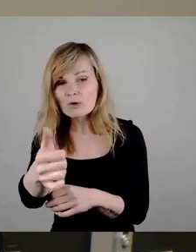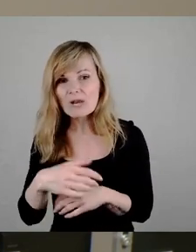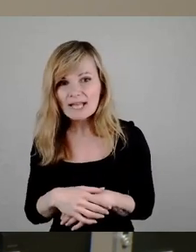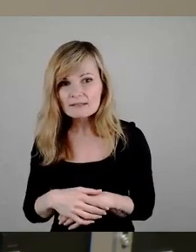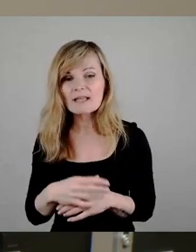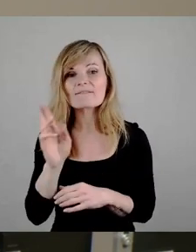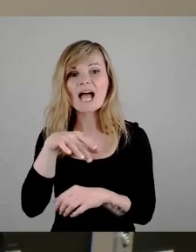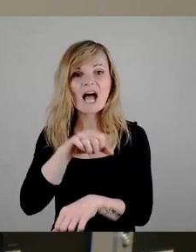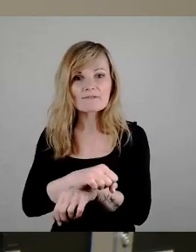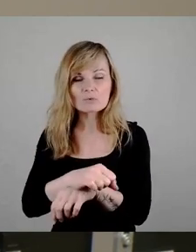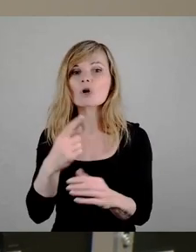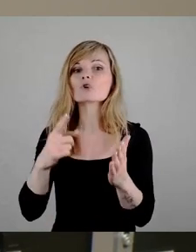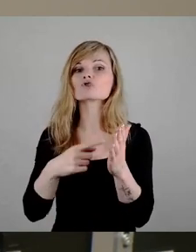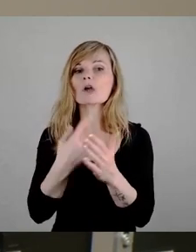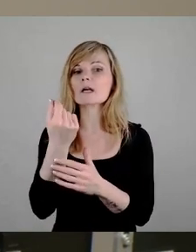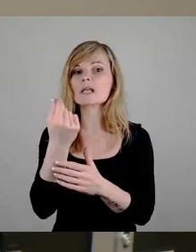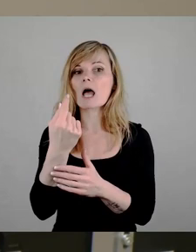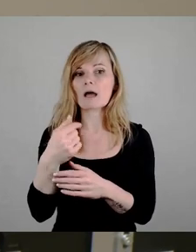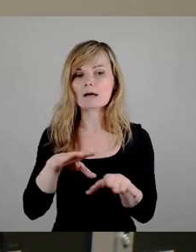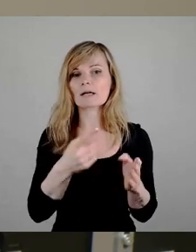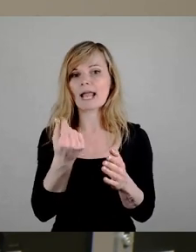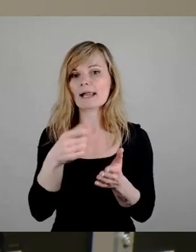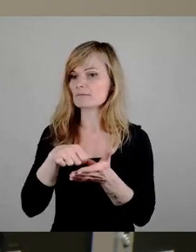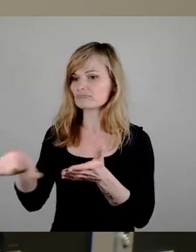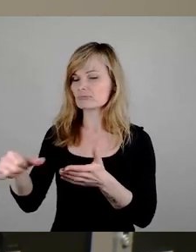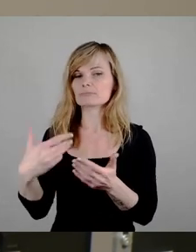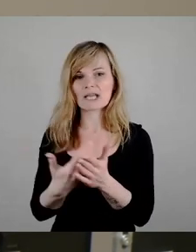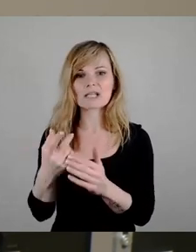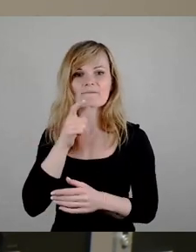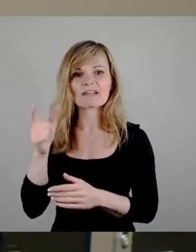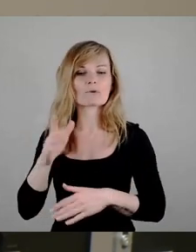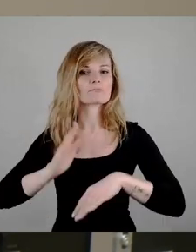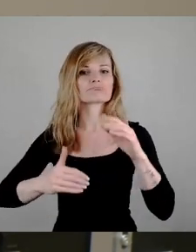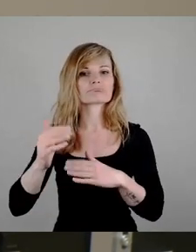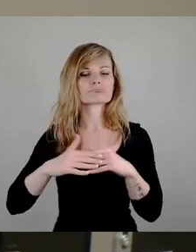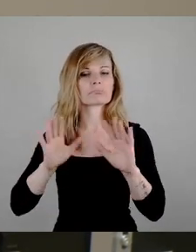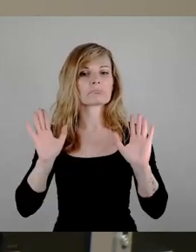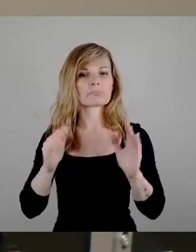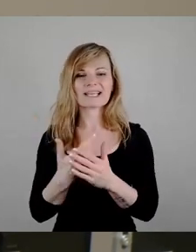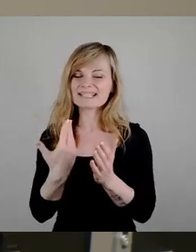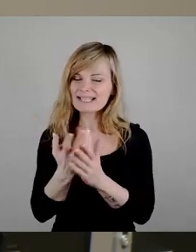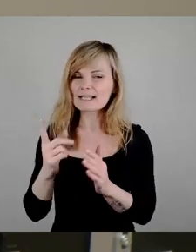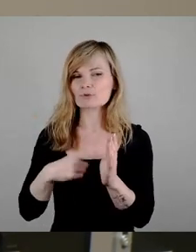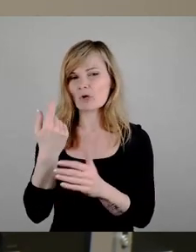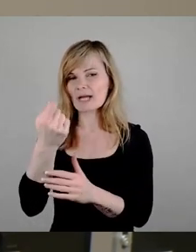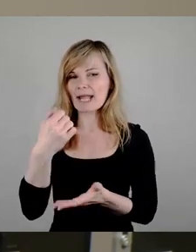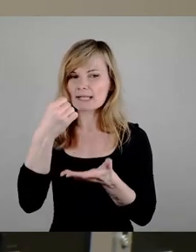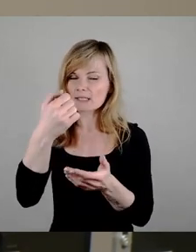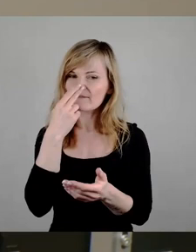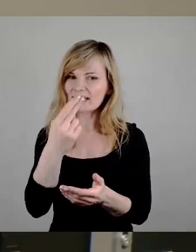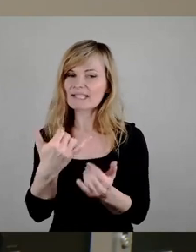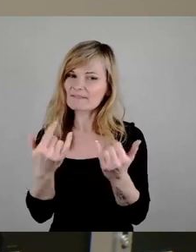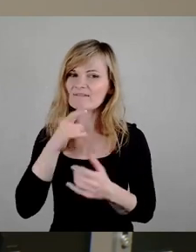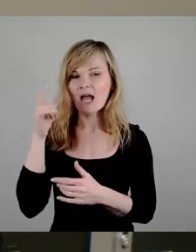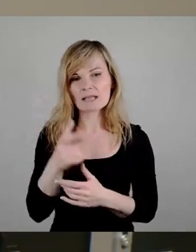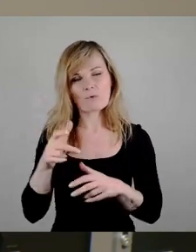einfach dieser Verantwortung entziehen. Deshalb muss man bei dem Agieren der Stadt immer der verantwortungsvolle Umgang mit Steuergeld im Vortokon stehen. Diese Verantwortung ist